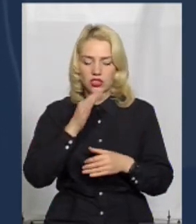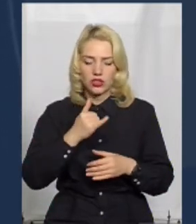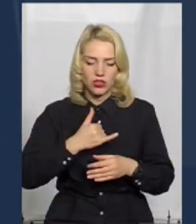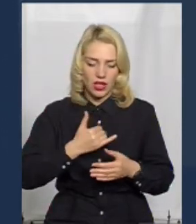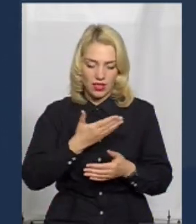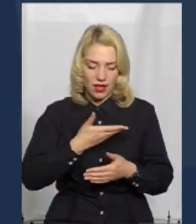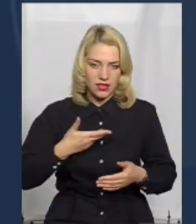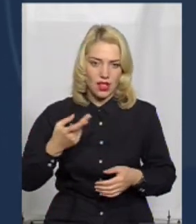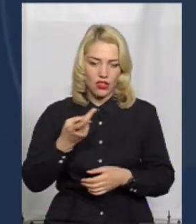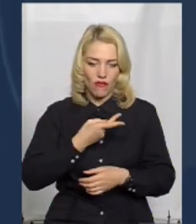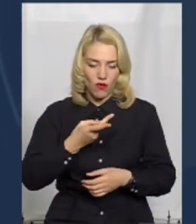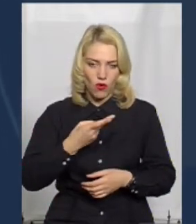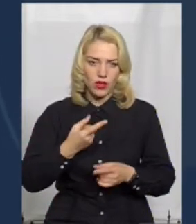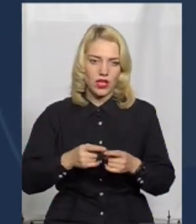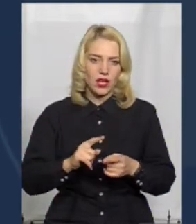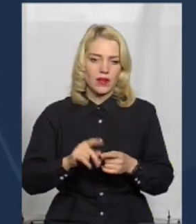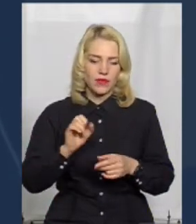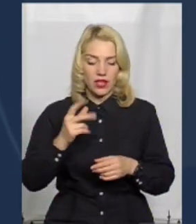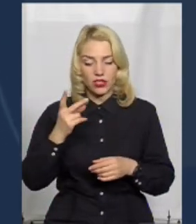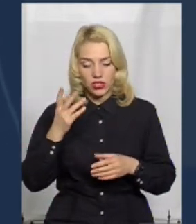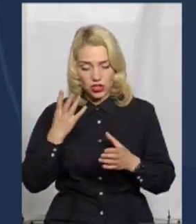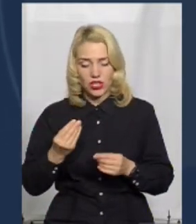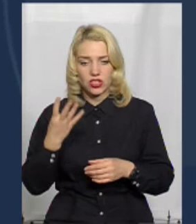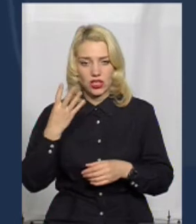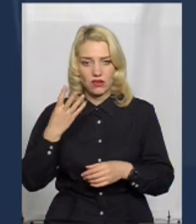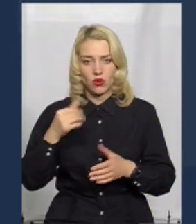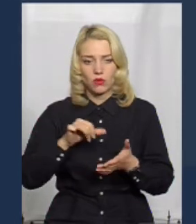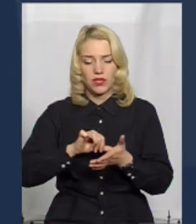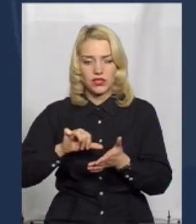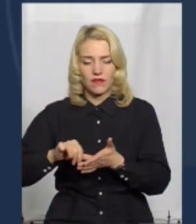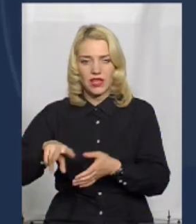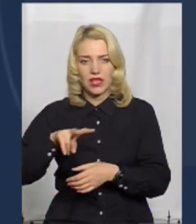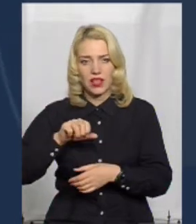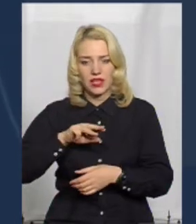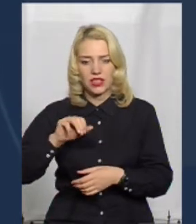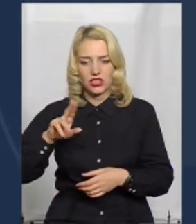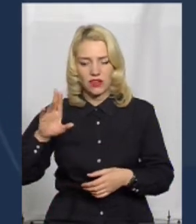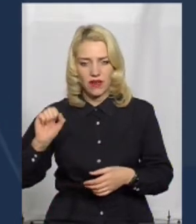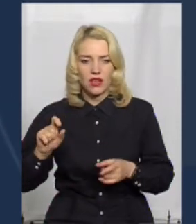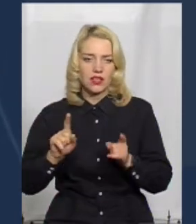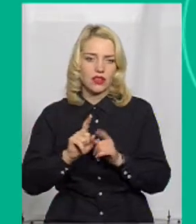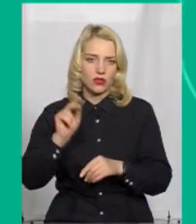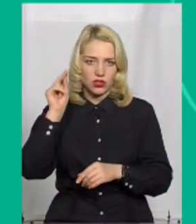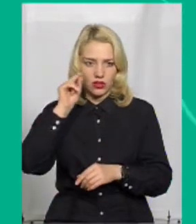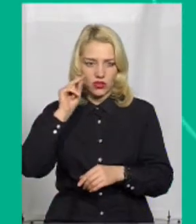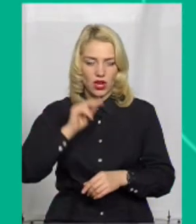другому зараз наборі, зараз йде далі навчання. Ще четверо представників з Летичева також навчаються.